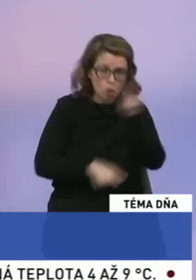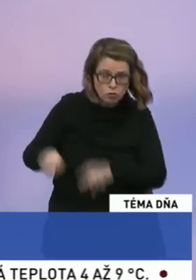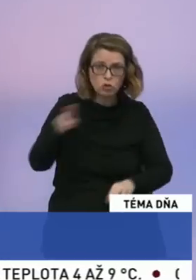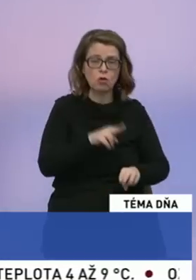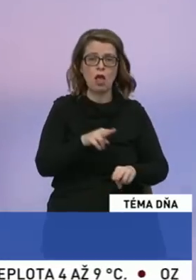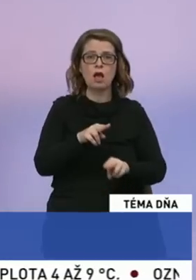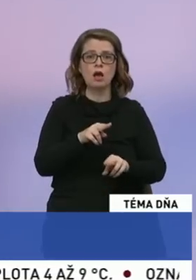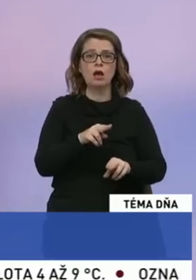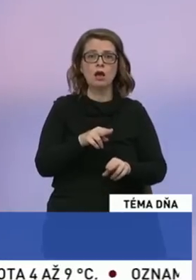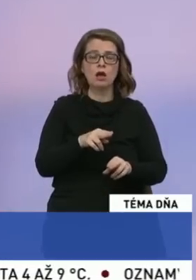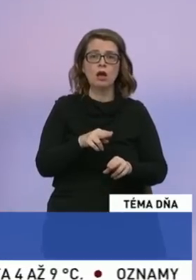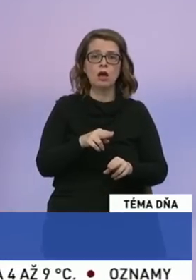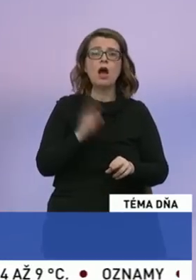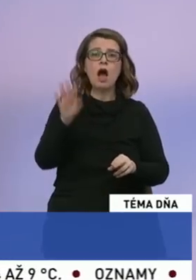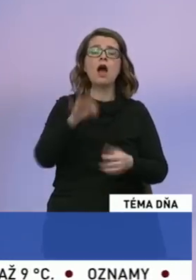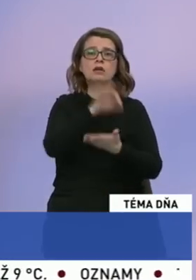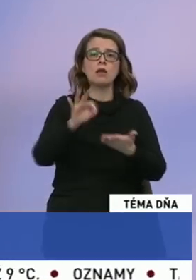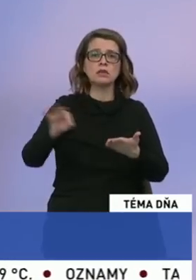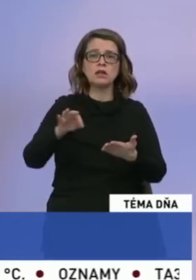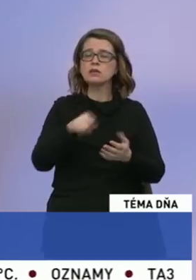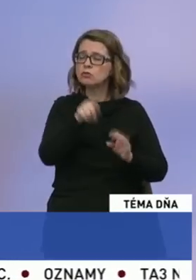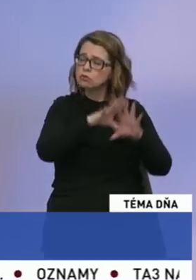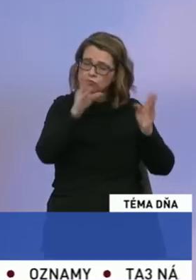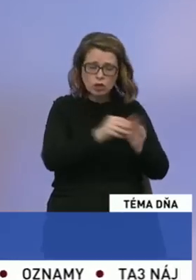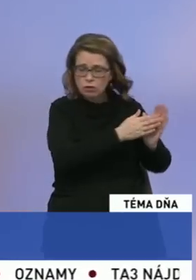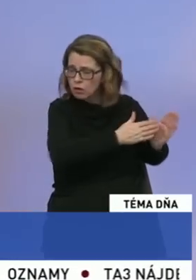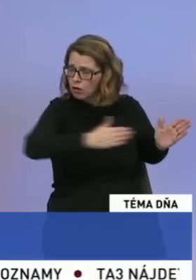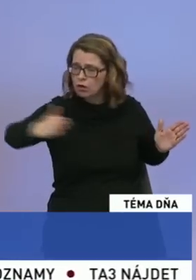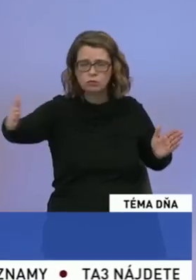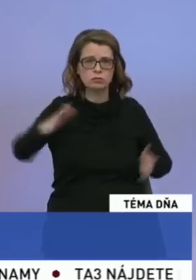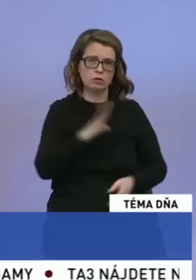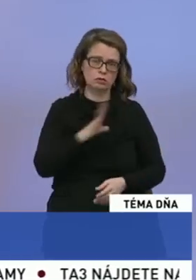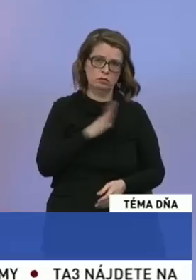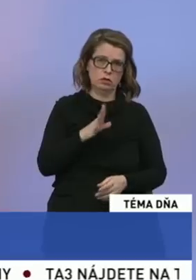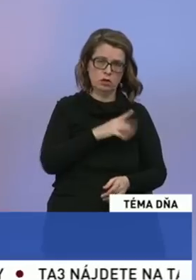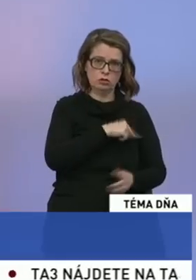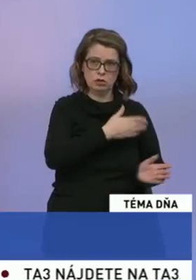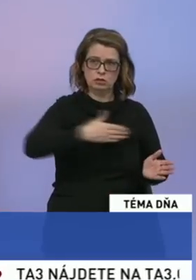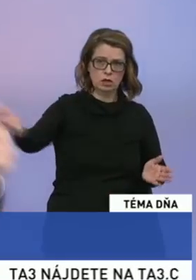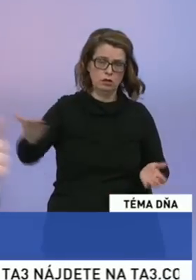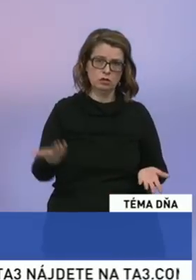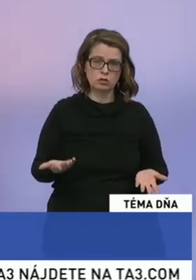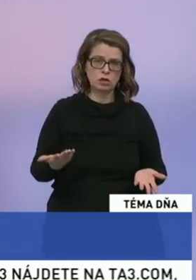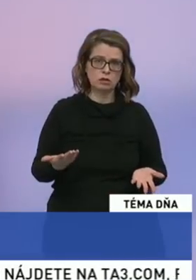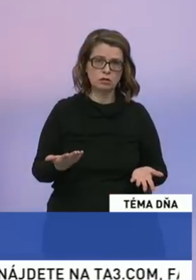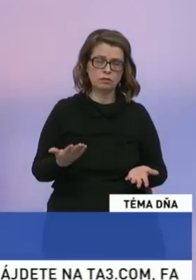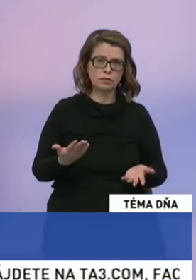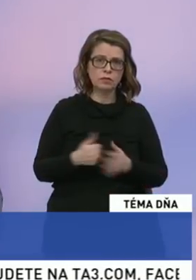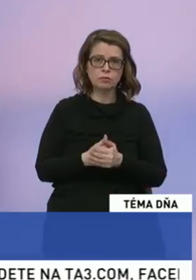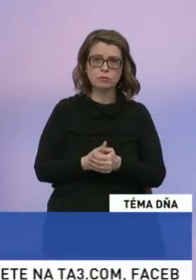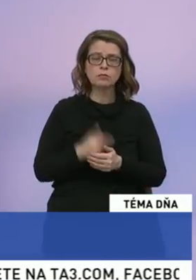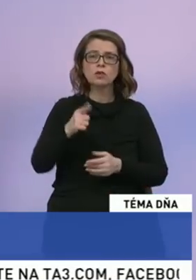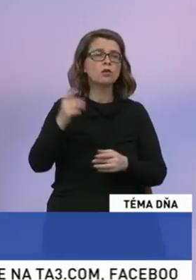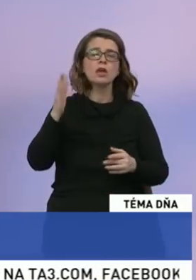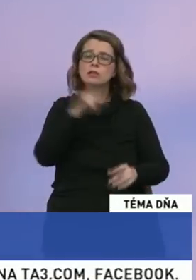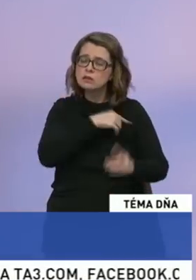samotné napísanie projektu trvá dlhšie ako realizácia, výstavba ktorejkoľvek, cesty, školy, sociálneho zredenia. To